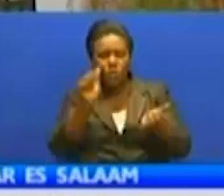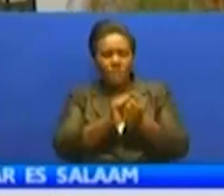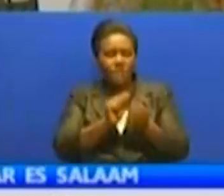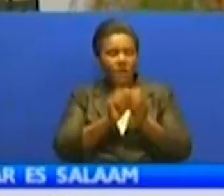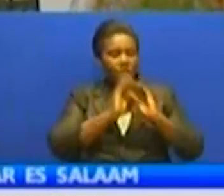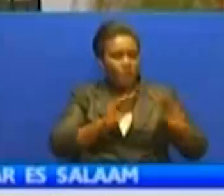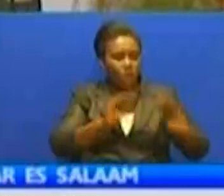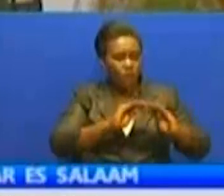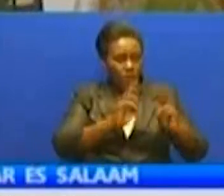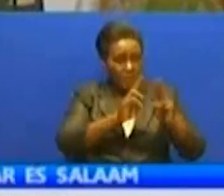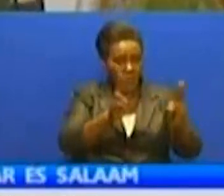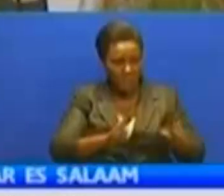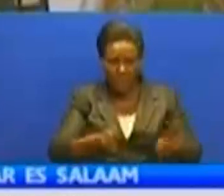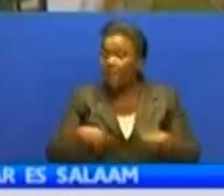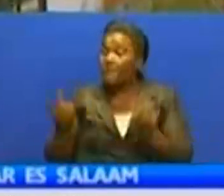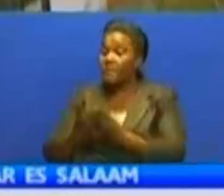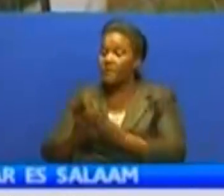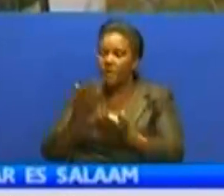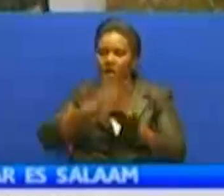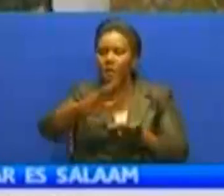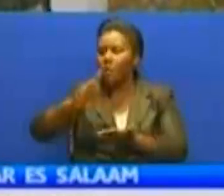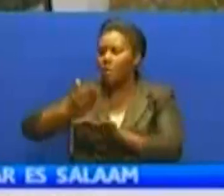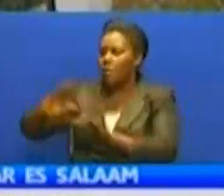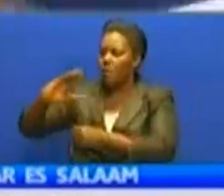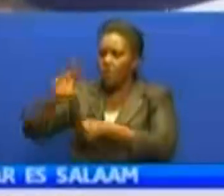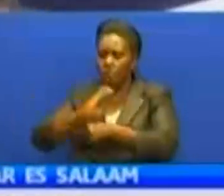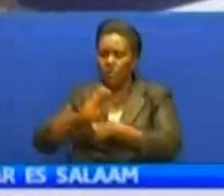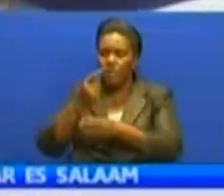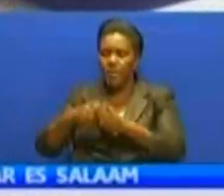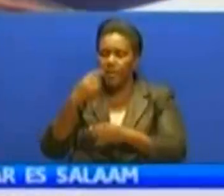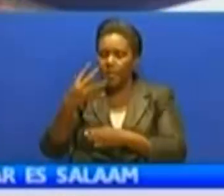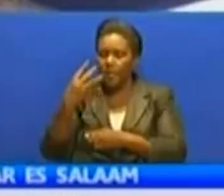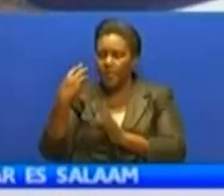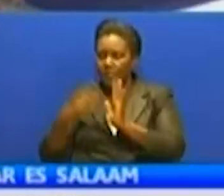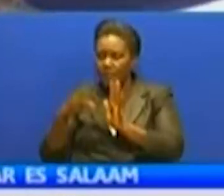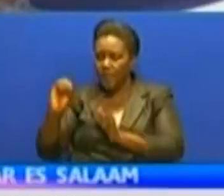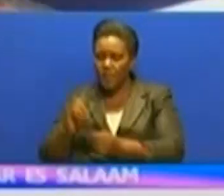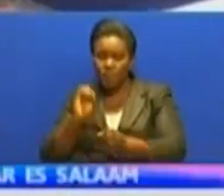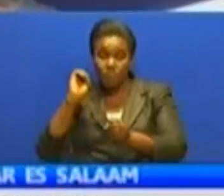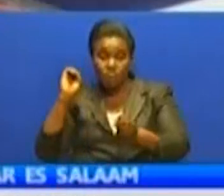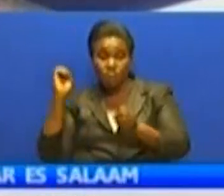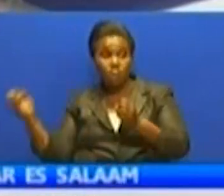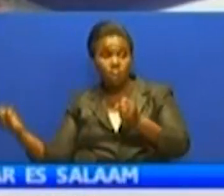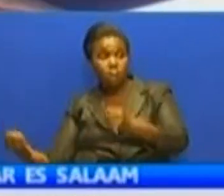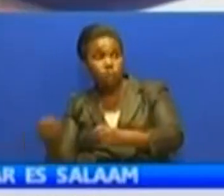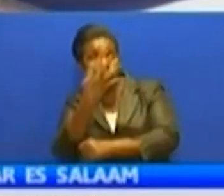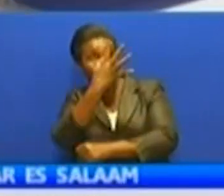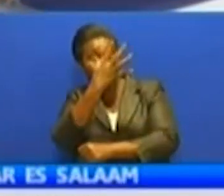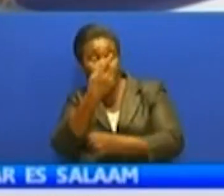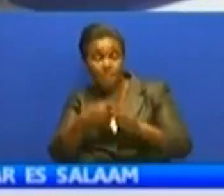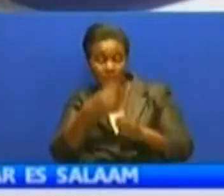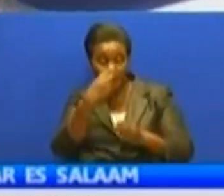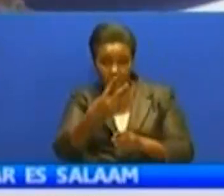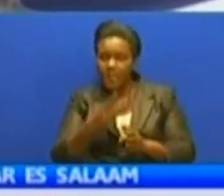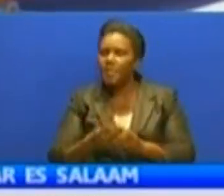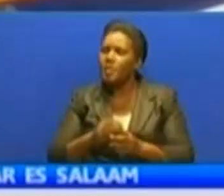ufundishaji wa kisasa. Mbako pia, amepipatia vio hivyo, kompiuta miene themanini, projekte ya miambili, pamoja na vifavya